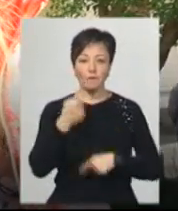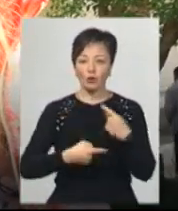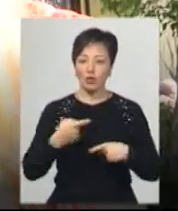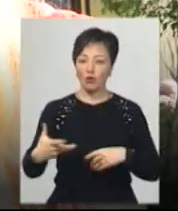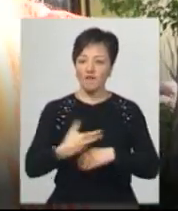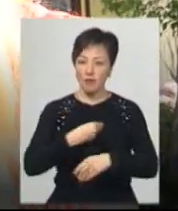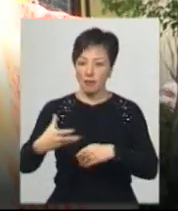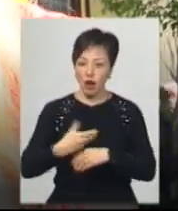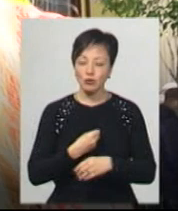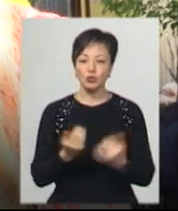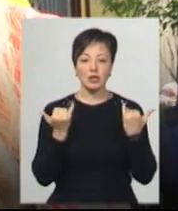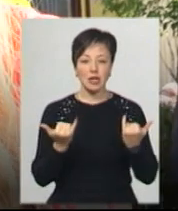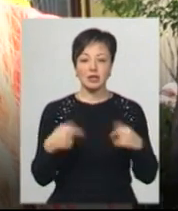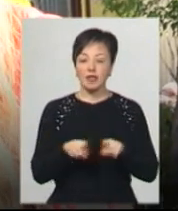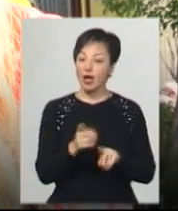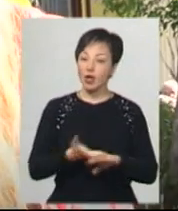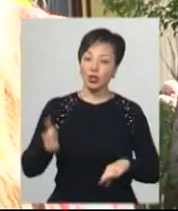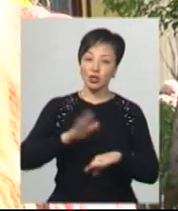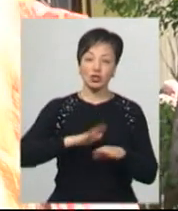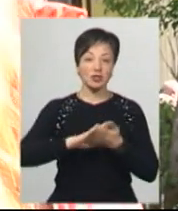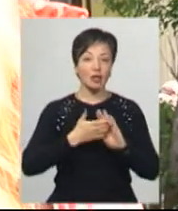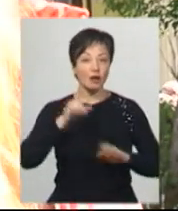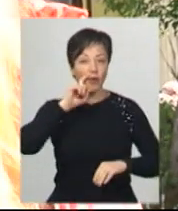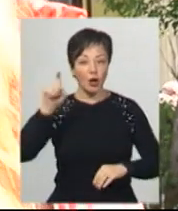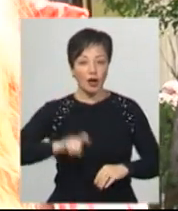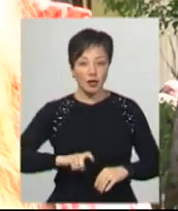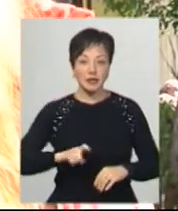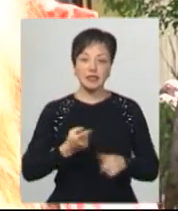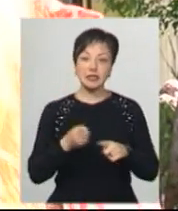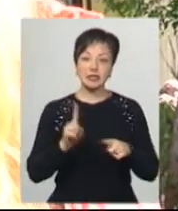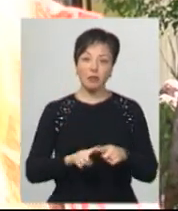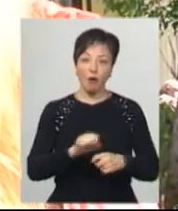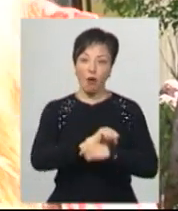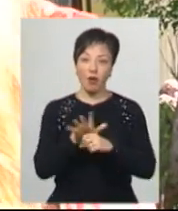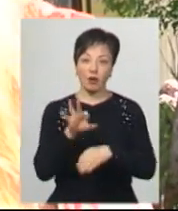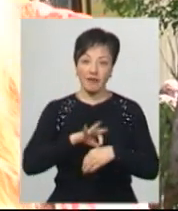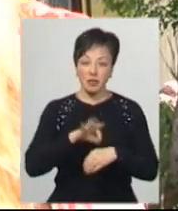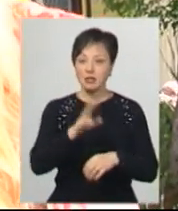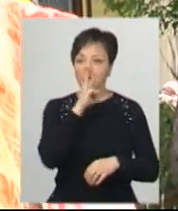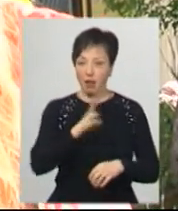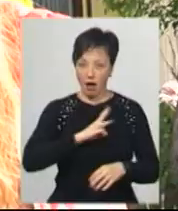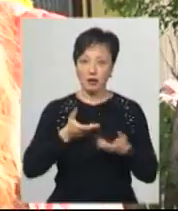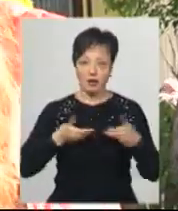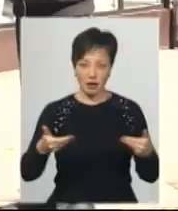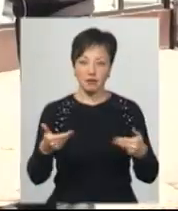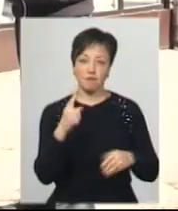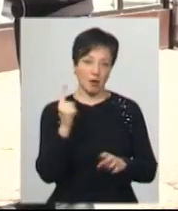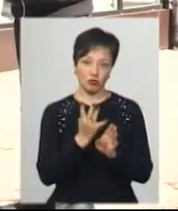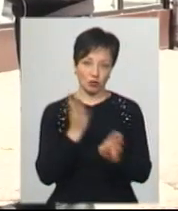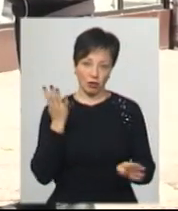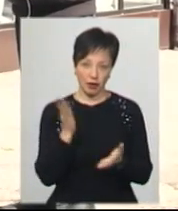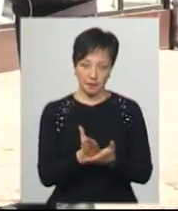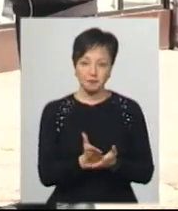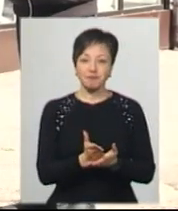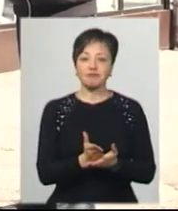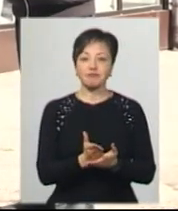виплачується. Зараз такий критичний стан в Україні з цим коронавірусом. Зарплата для нас – це в першу чергу. Ваш